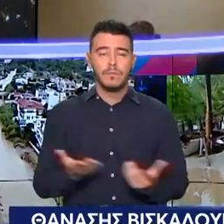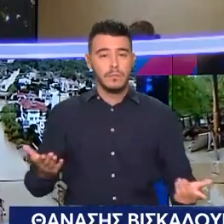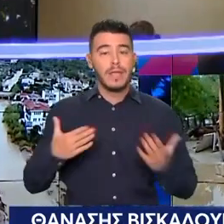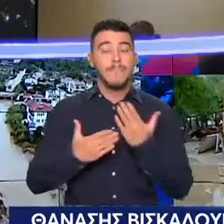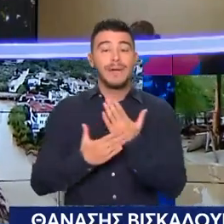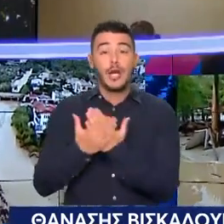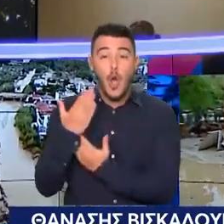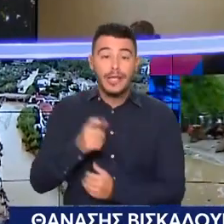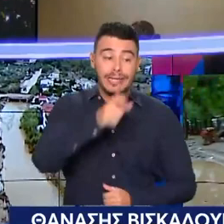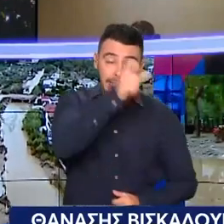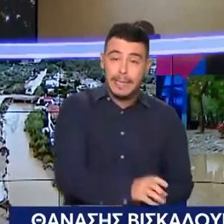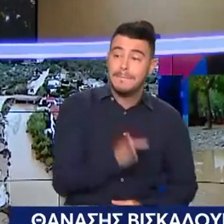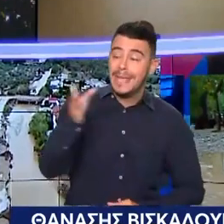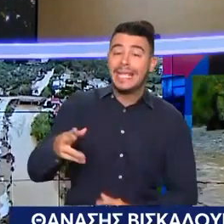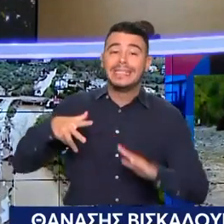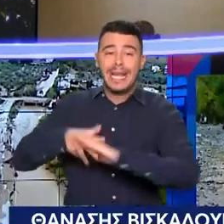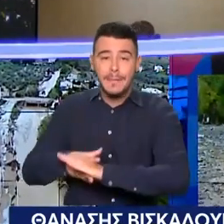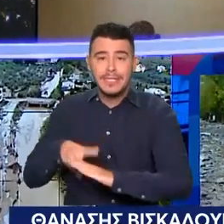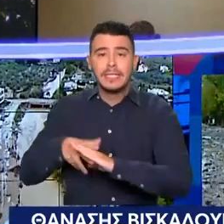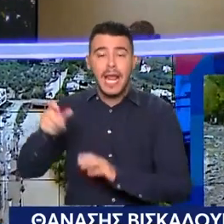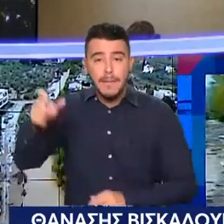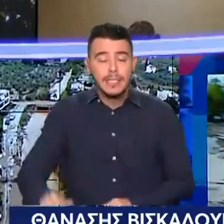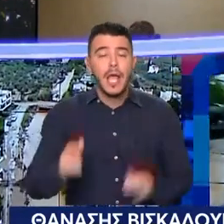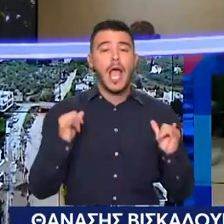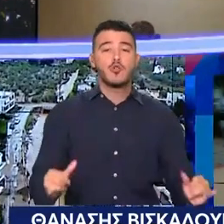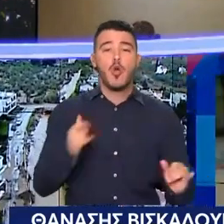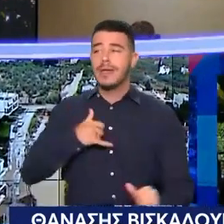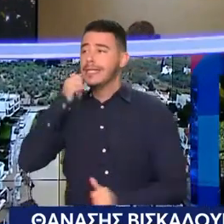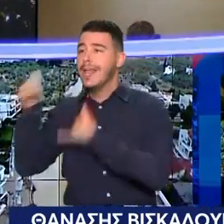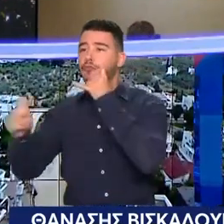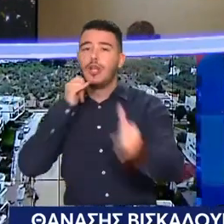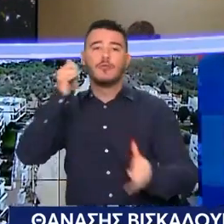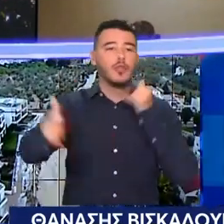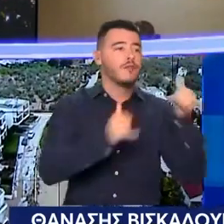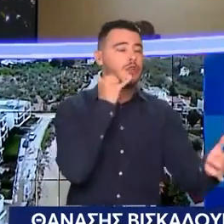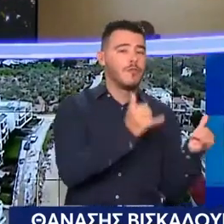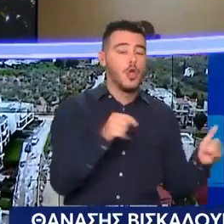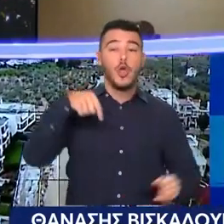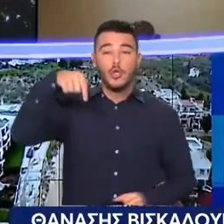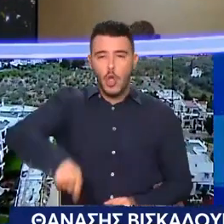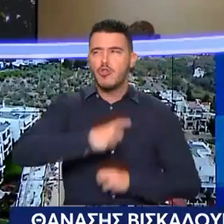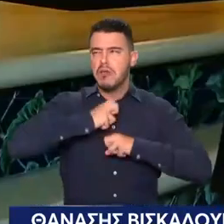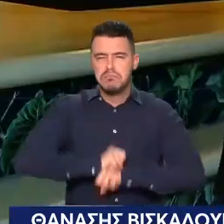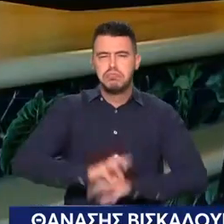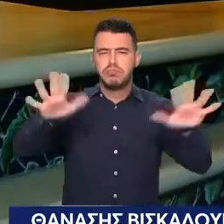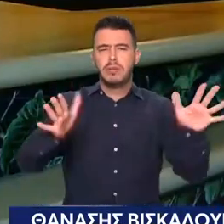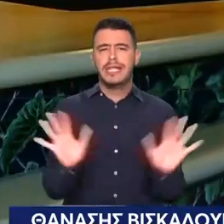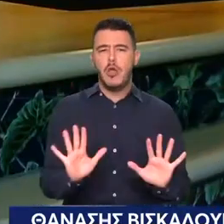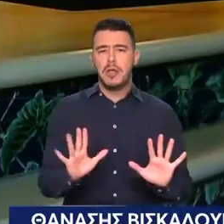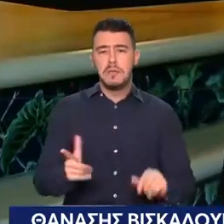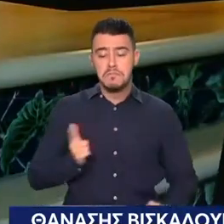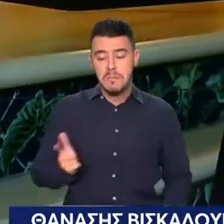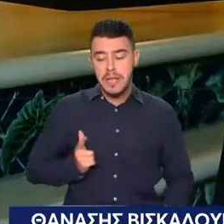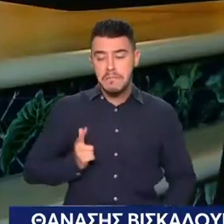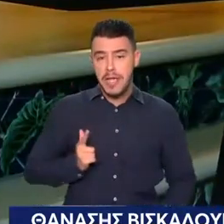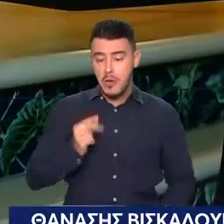πρωί κλαίει και οδύρεται Και ακόμα η τράπεζα είναι σε συνονήση Πήρε έκταση τώρα λόγω της τηλεόρασης Και περιμένω ή αργά το απόγευμα Ή